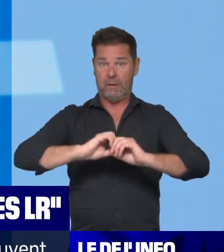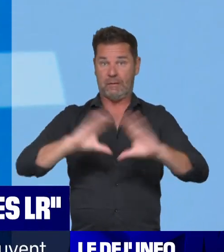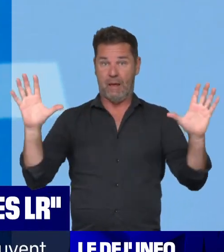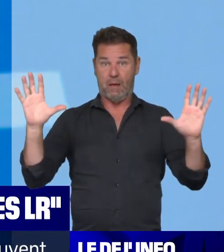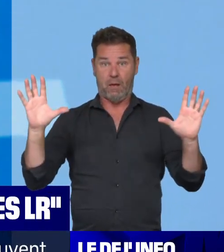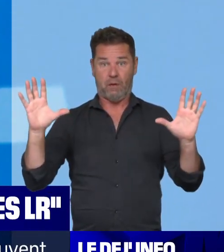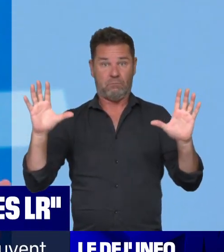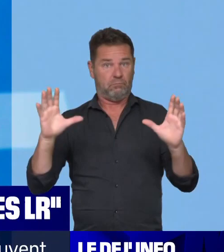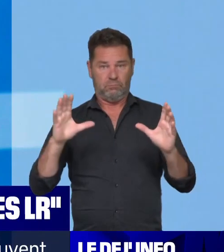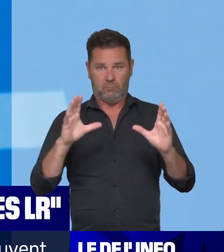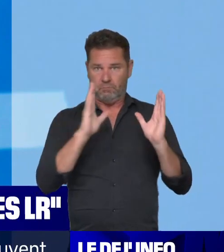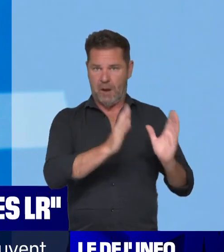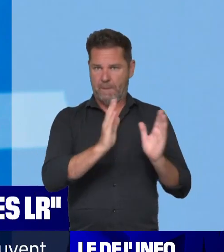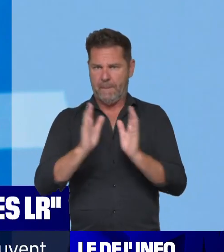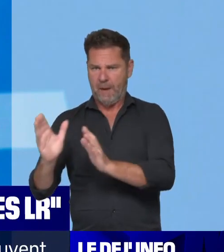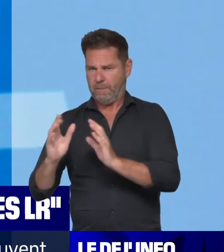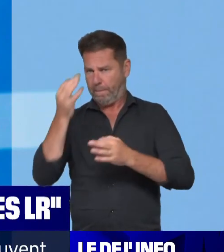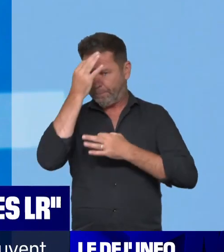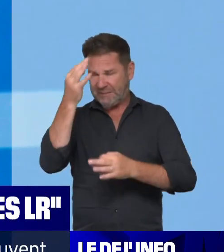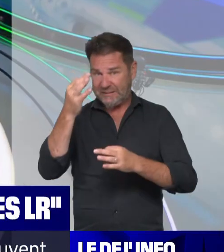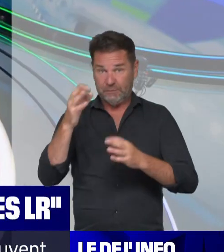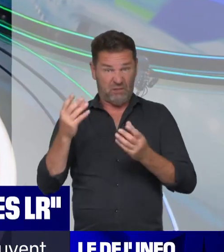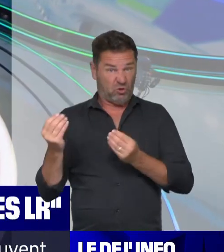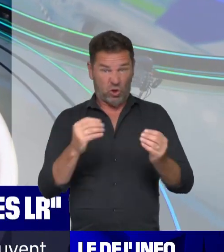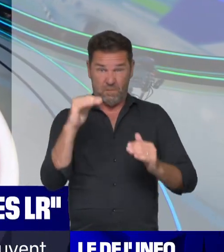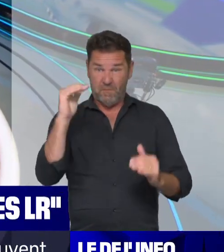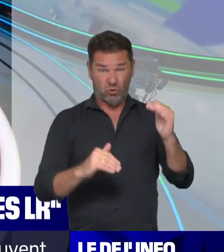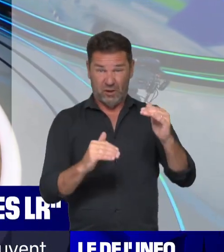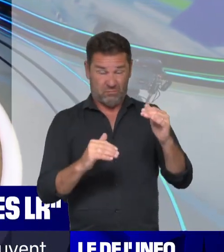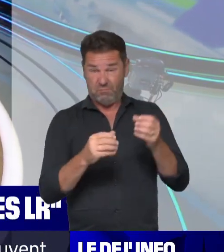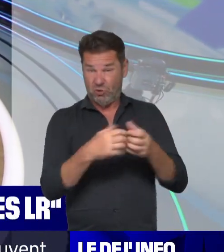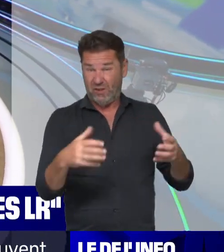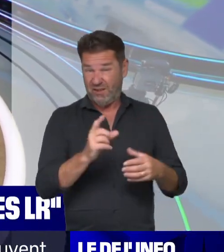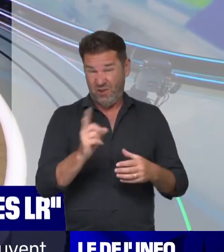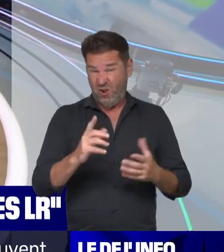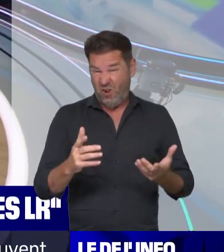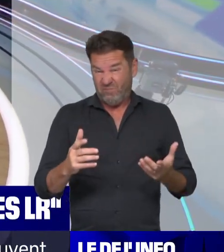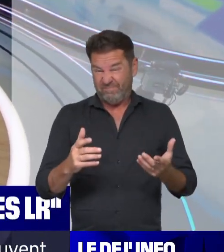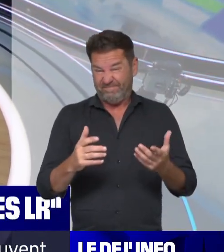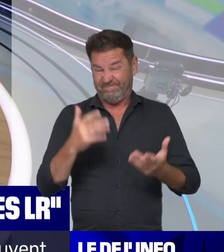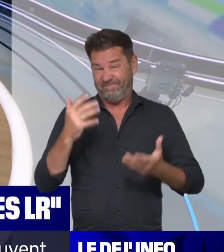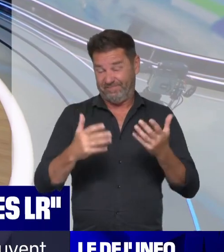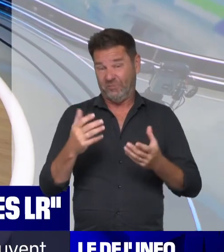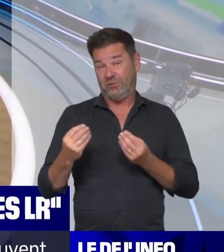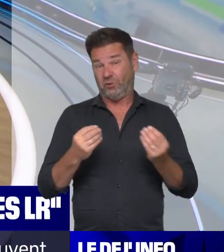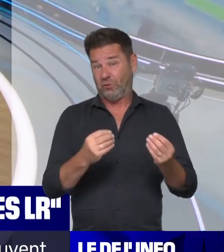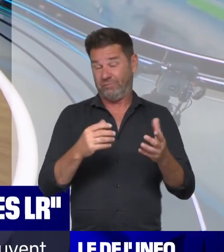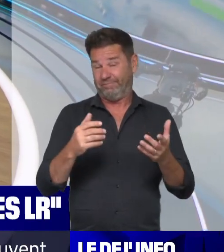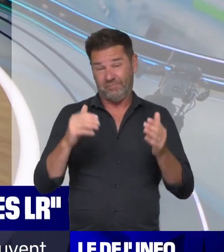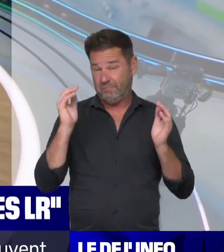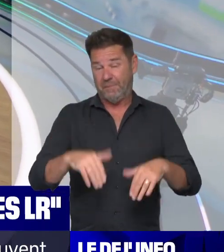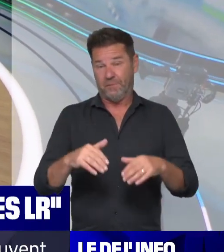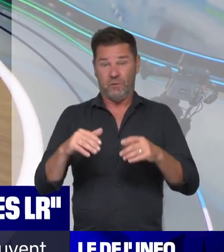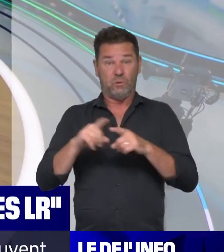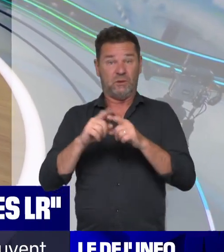bien délimités. Ça ne fait toujours pas une majorité et ça ne permet toujours pas d'échapper, je le répète, à une motion de